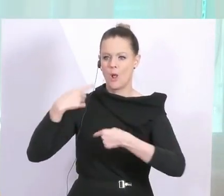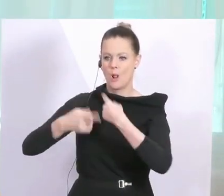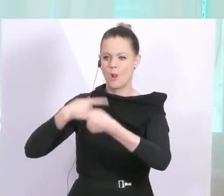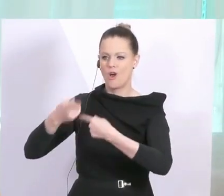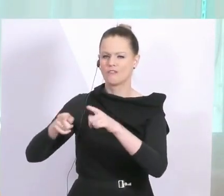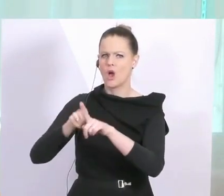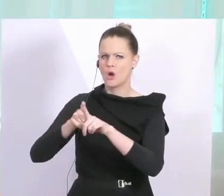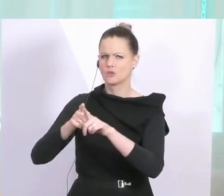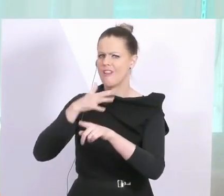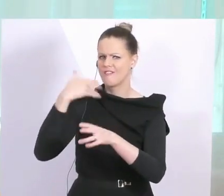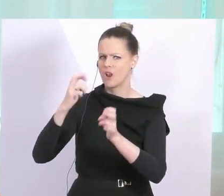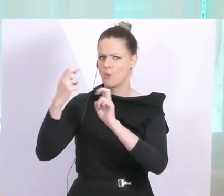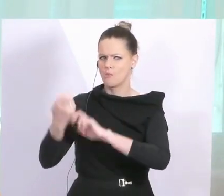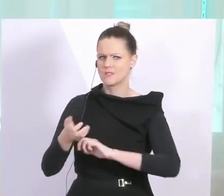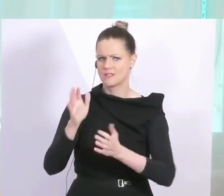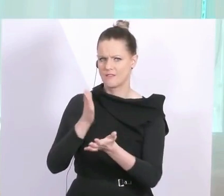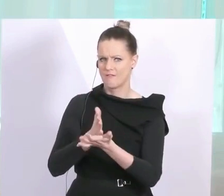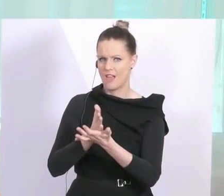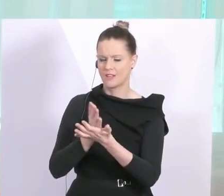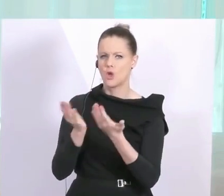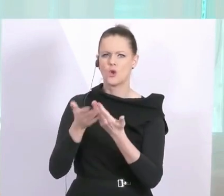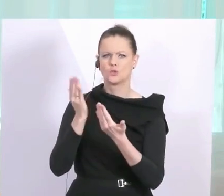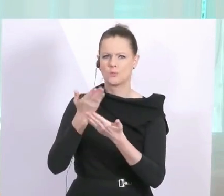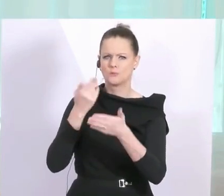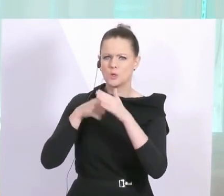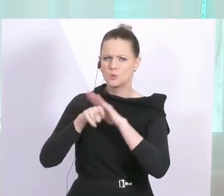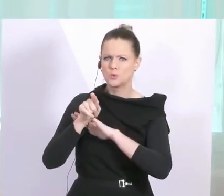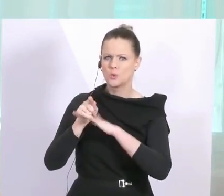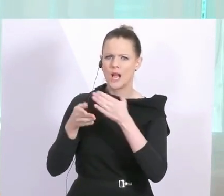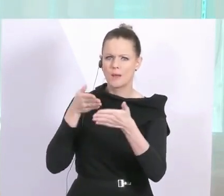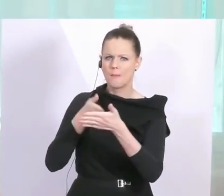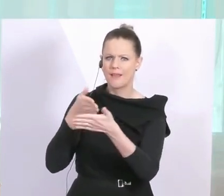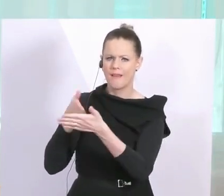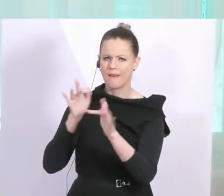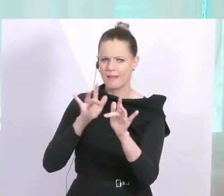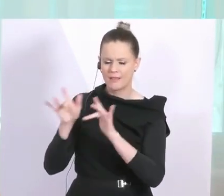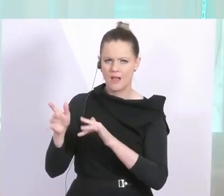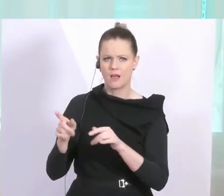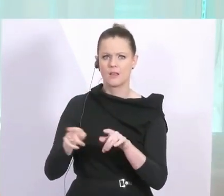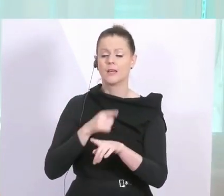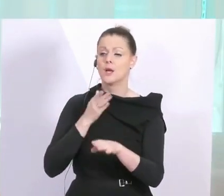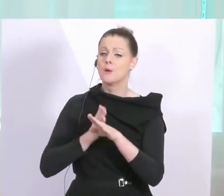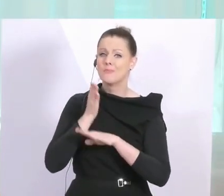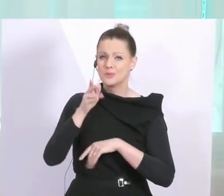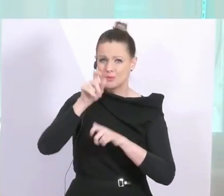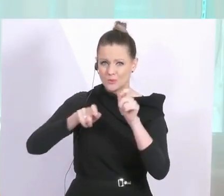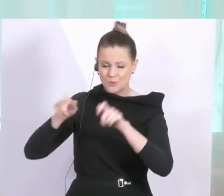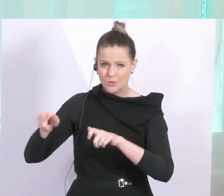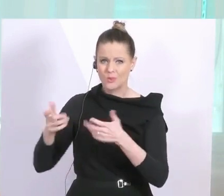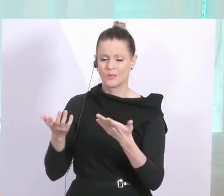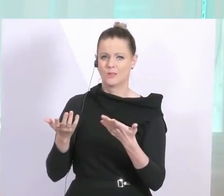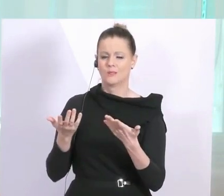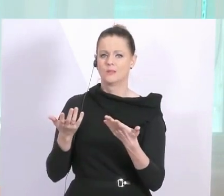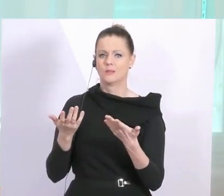umgesetzt, nämlich was Zugangsbarrieren betrifft, was die Frage des Besuchs und der dramatischen